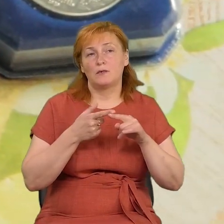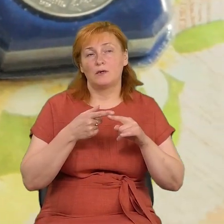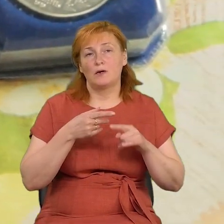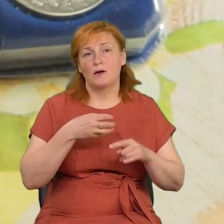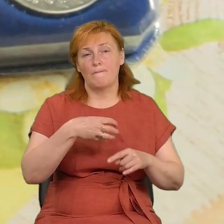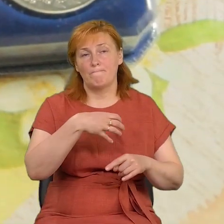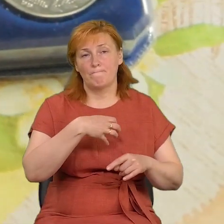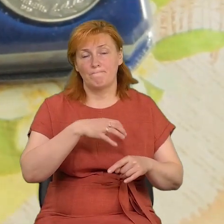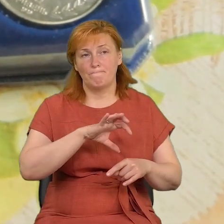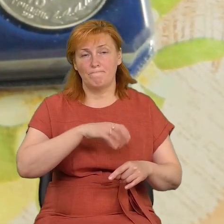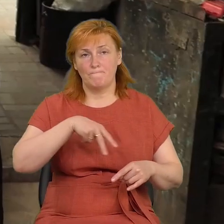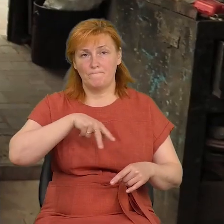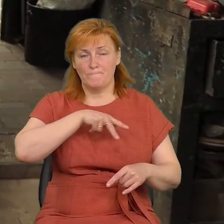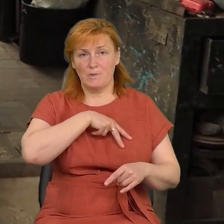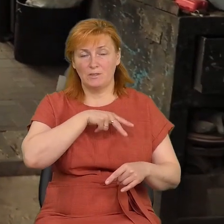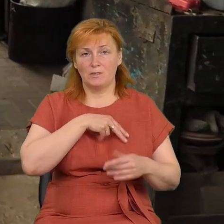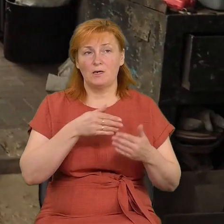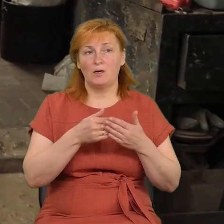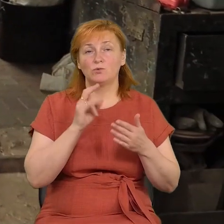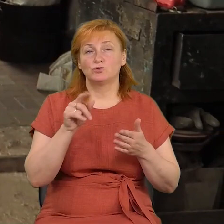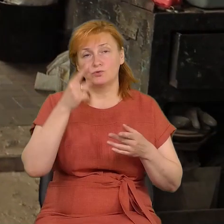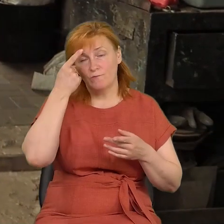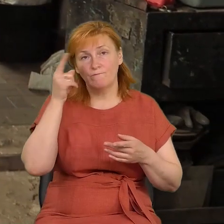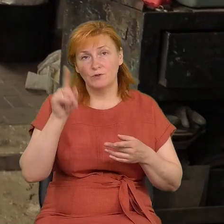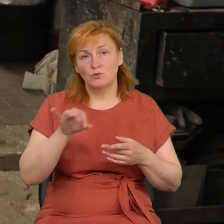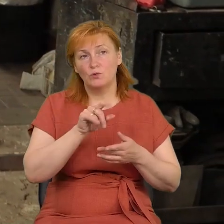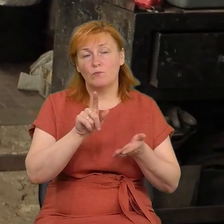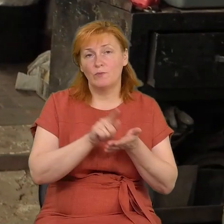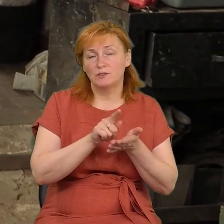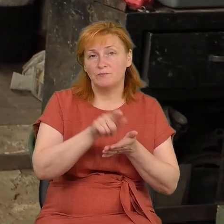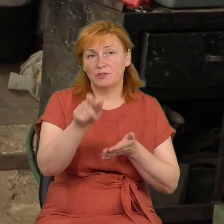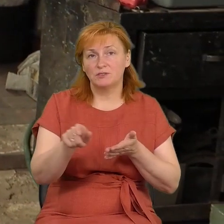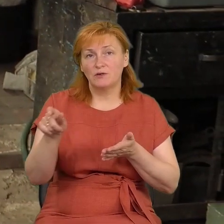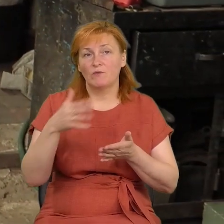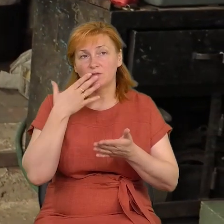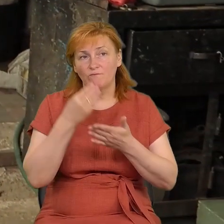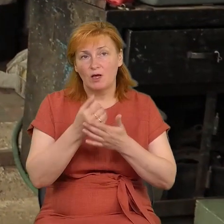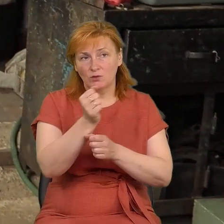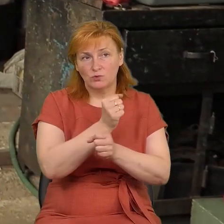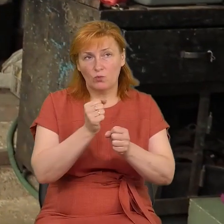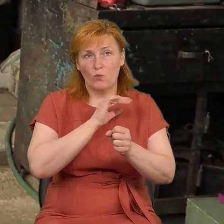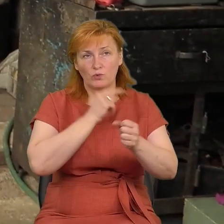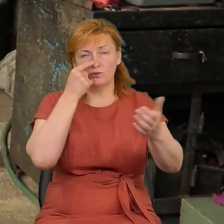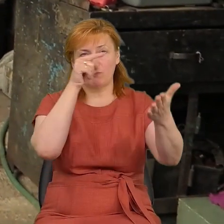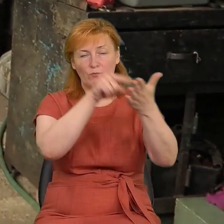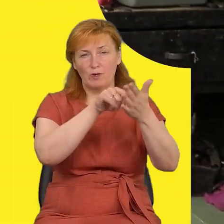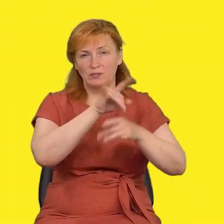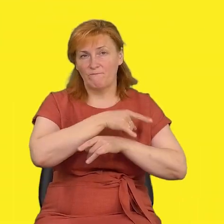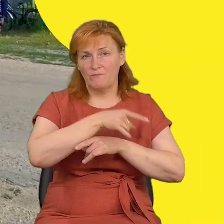прикордонників. Що відомо про пенсіонера, який з власної рушниці намагався потілити в літак Красноярцева?